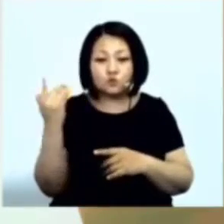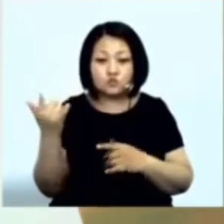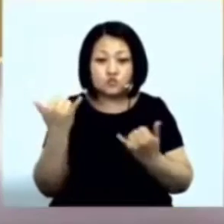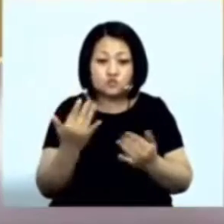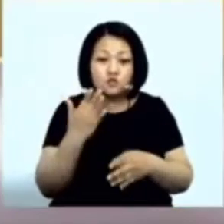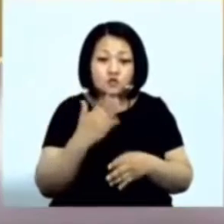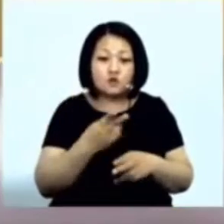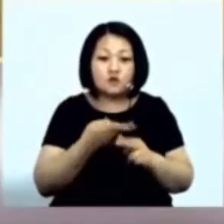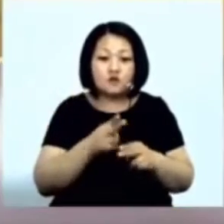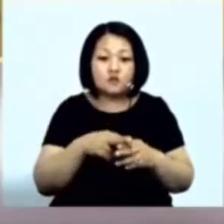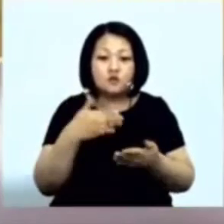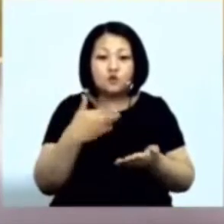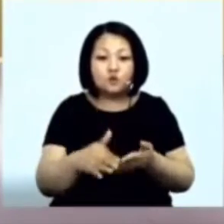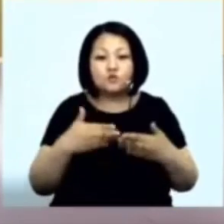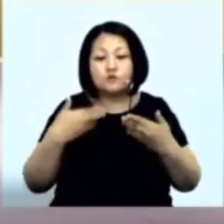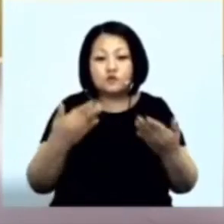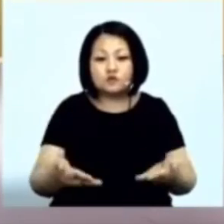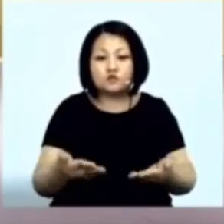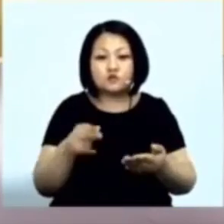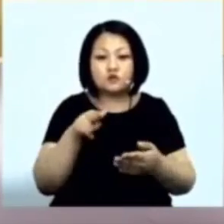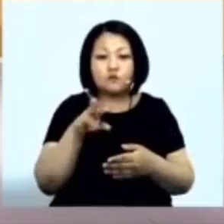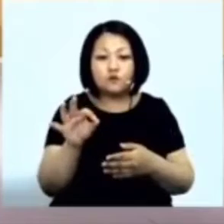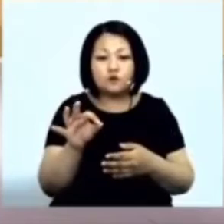лучшее предложение По